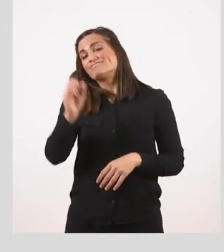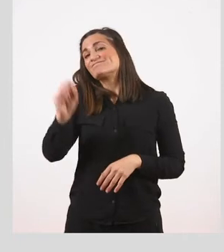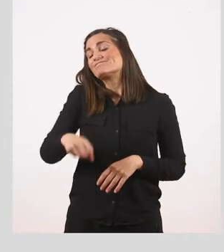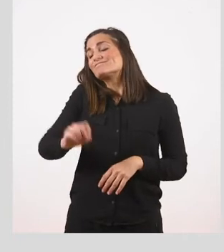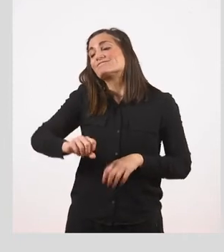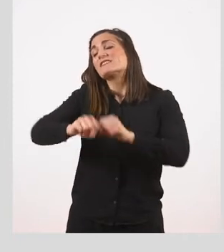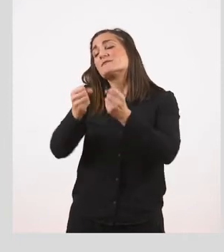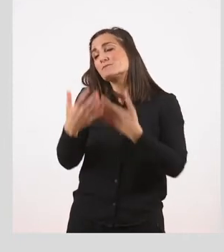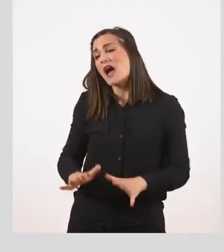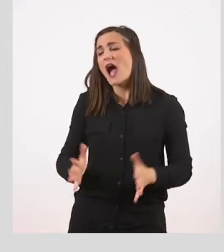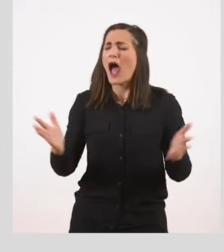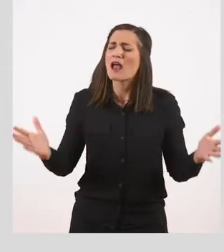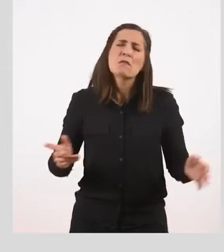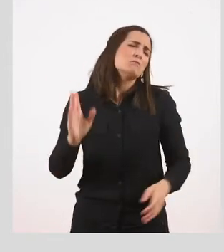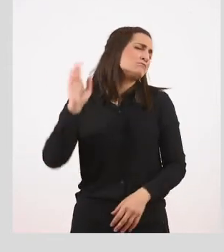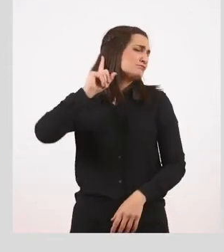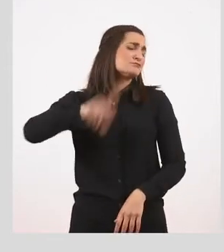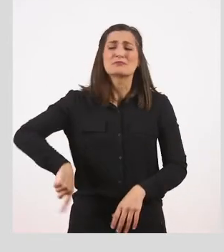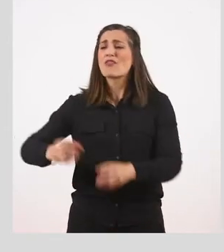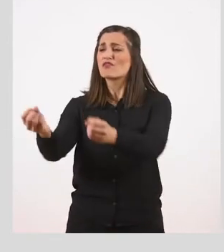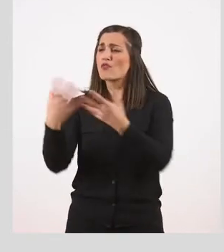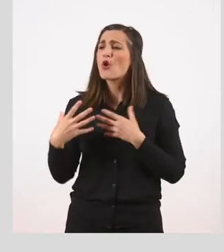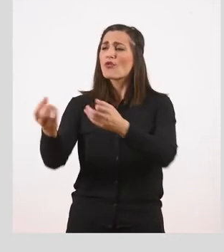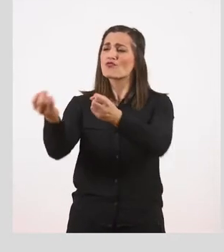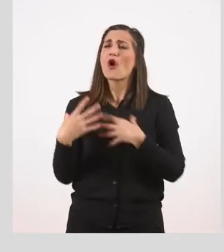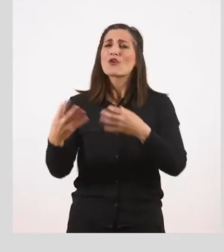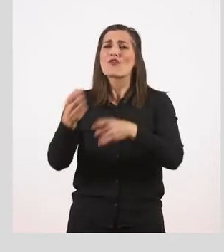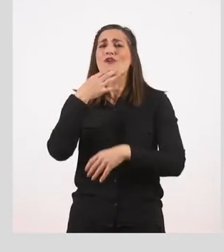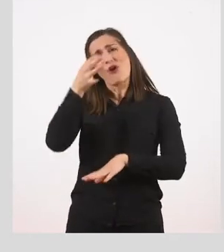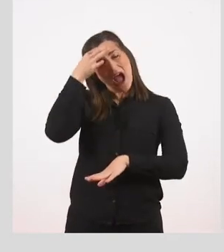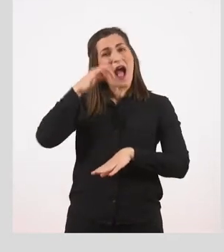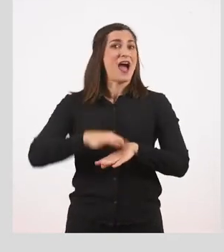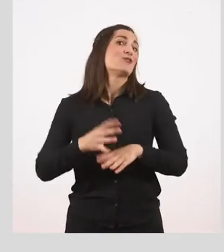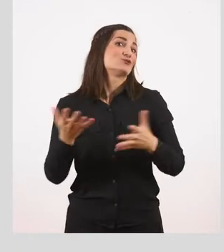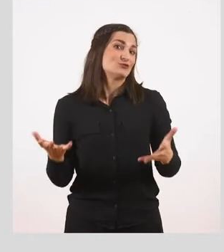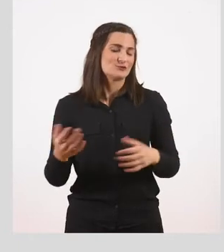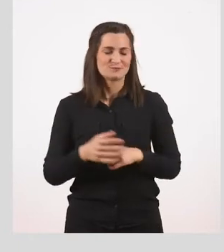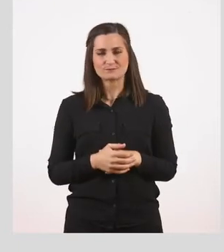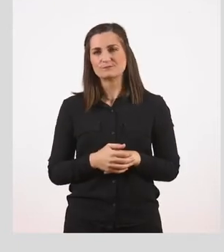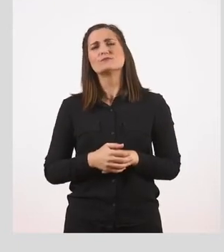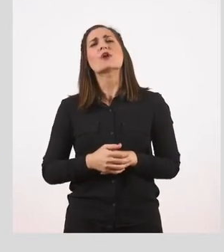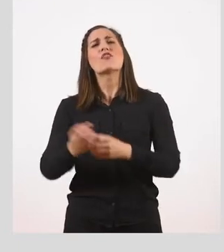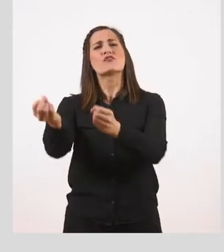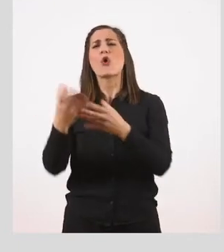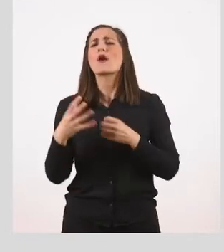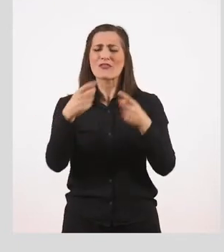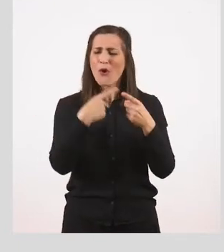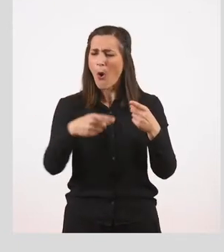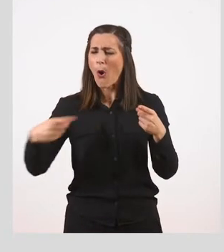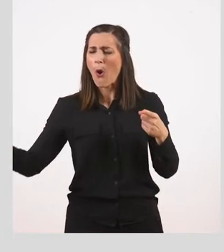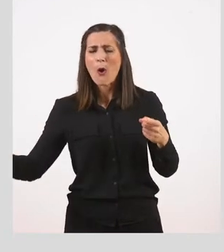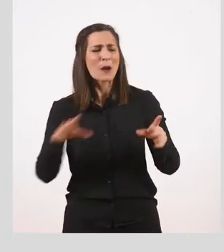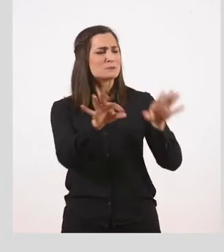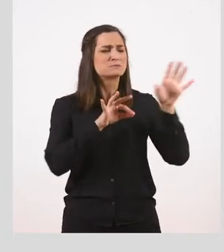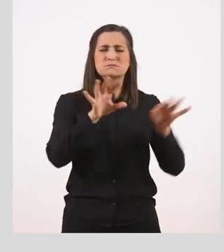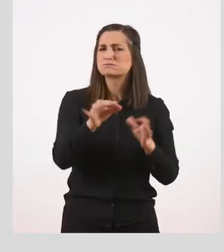αλλά του κάνανε ένα σωρό άλλα δώρα για να τον παρηγορήσουν που ήταν άρρωστος. Ανάμεσα στα άλλα του είχανε φέρει